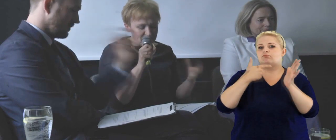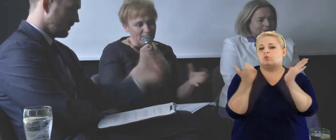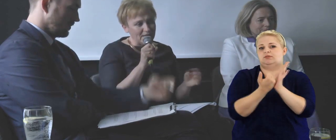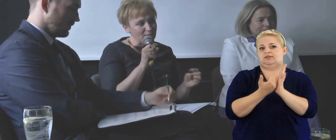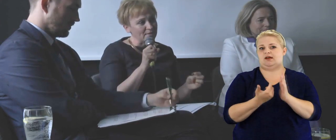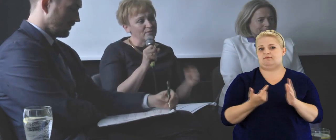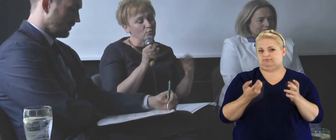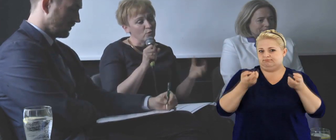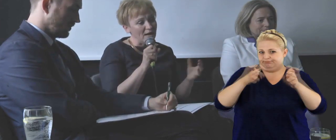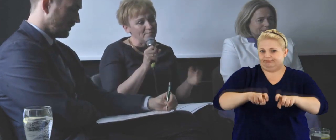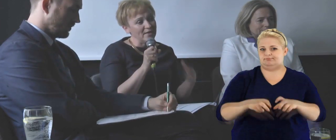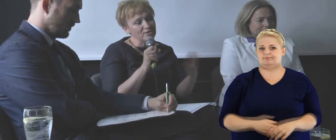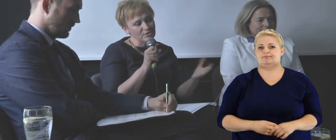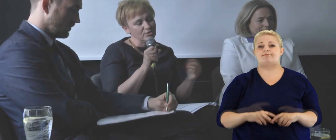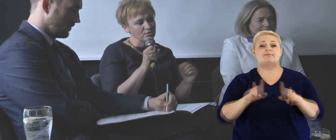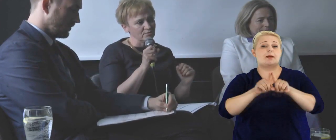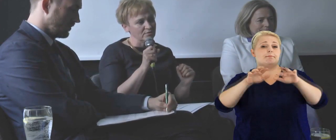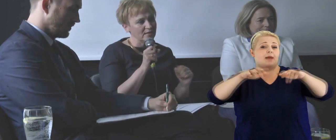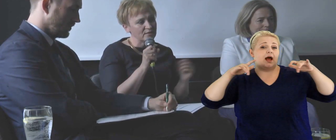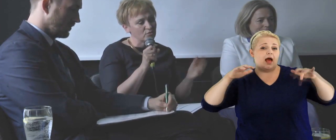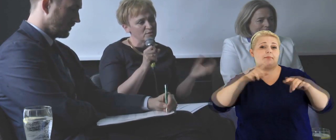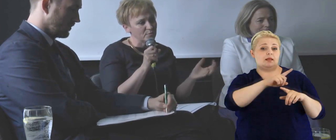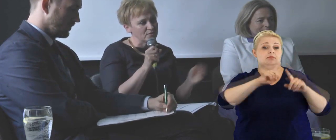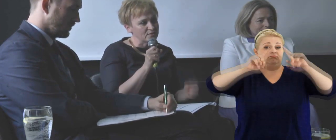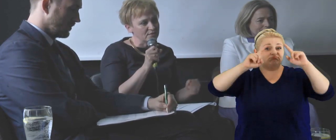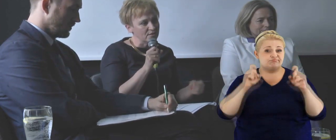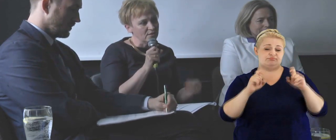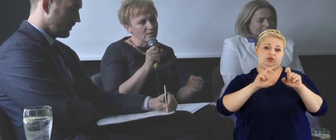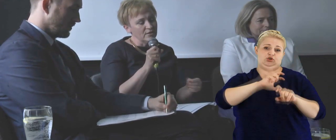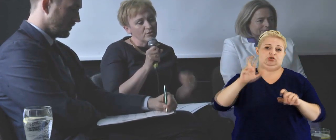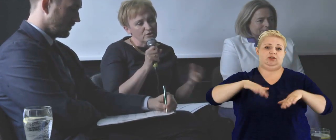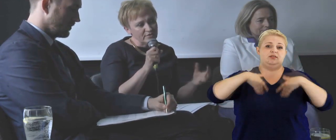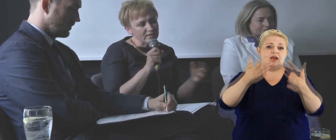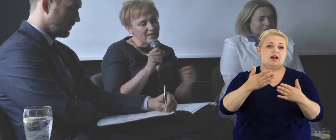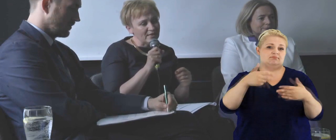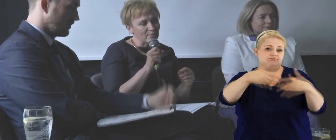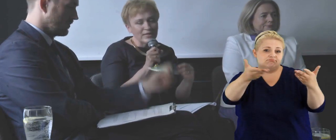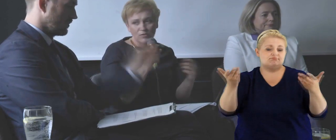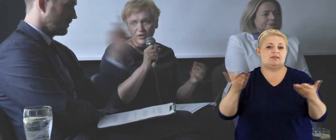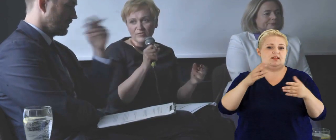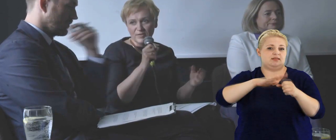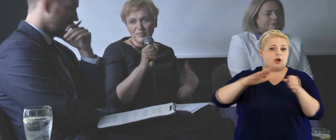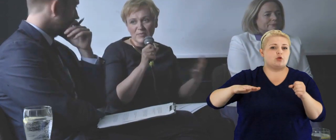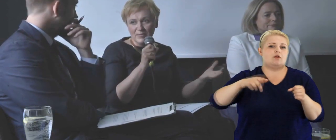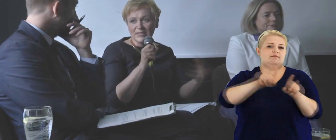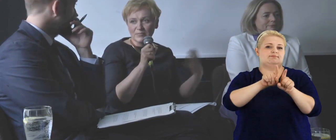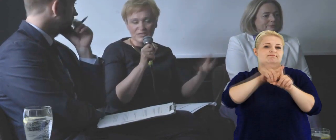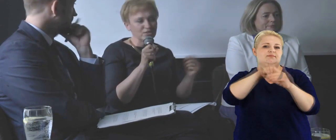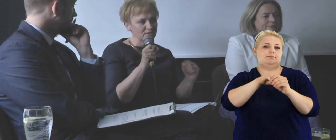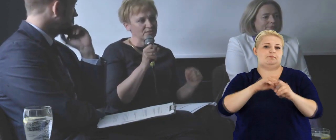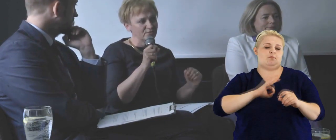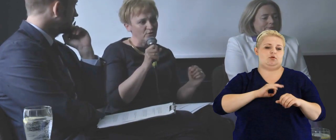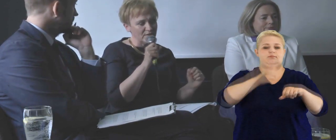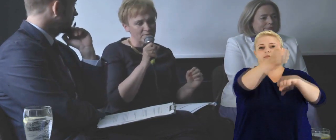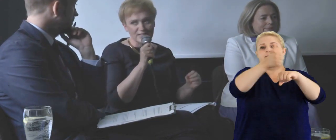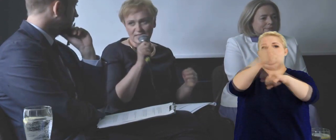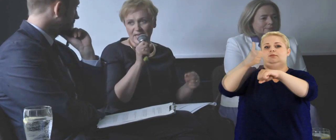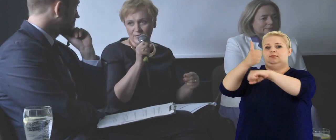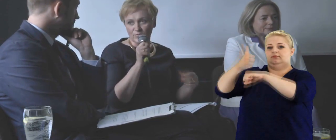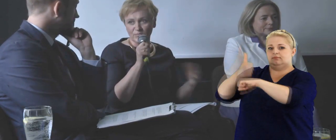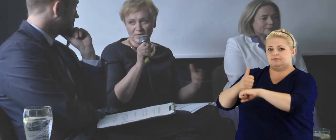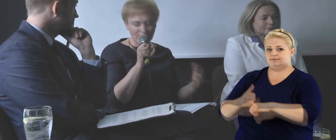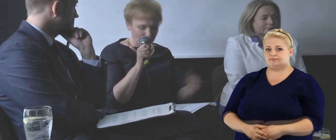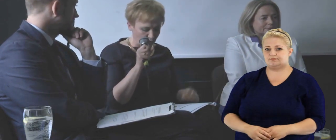Natomiast parlament uruchamia, czy daje do dyspozycji i ożywia te kanały narodowe, bo mamy tam przecież tych swoich